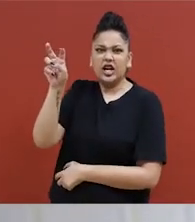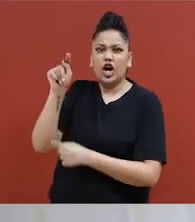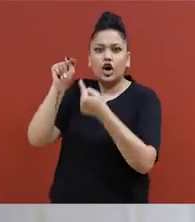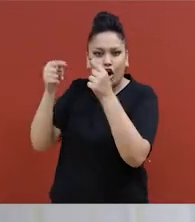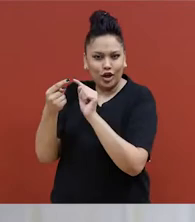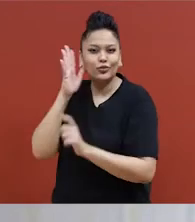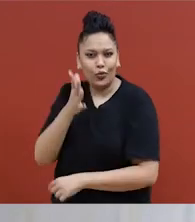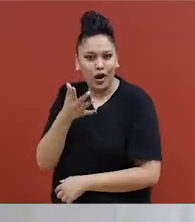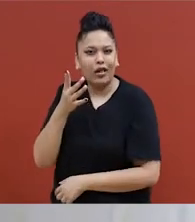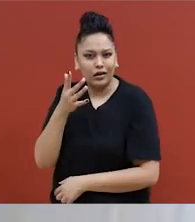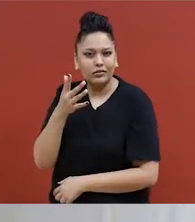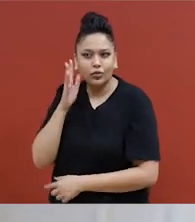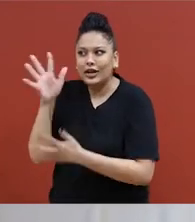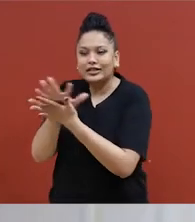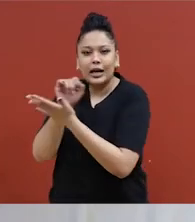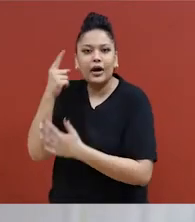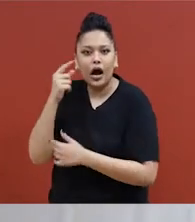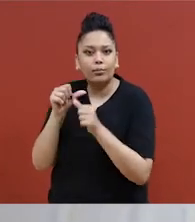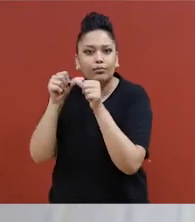dommages permanents.